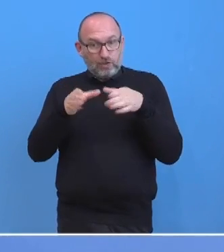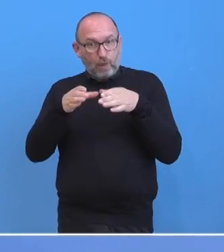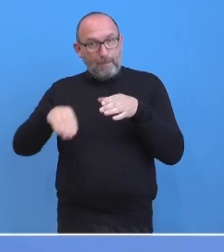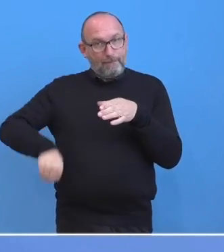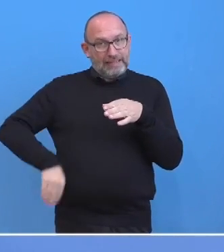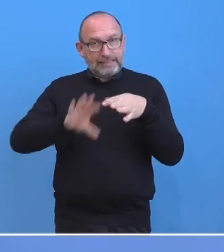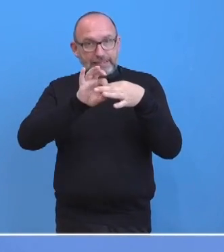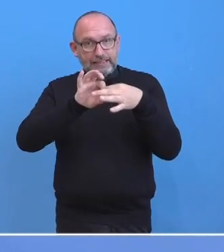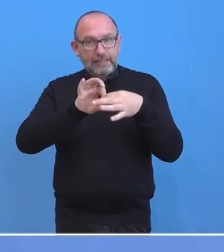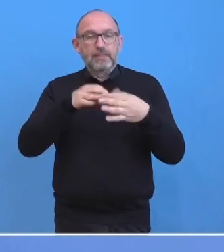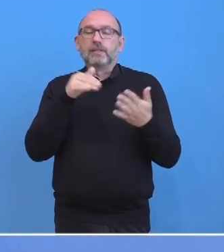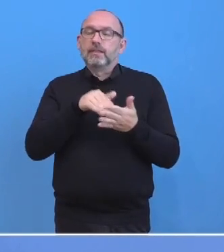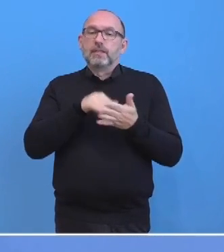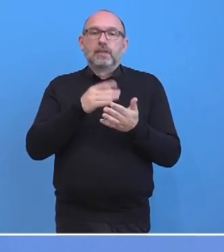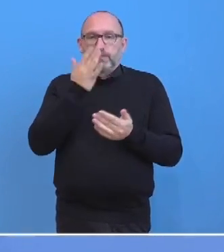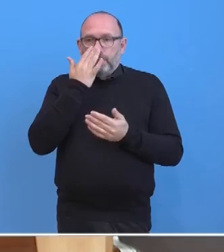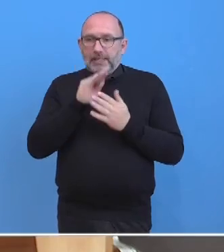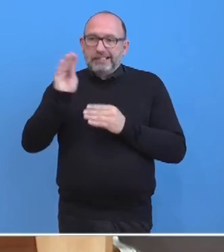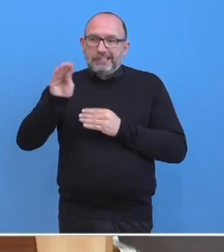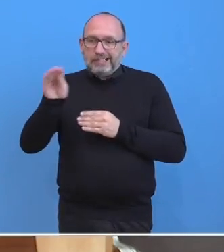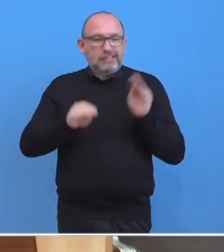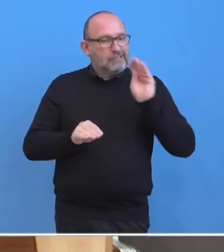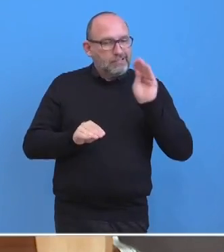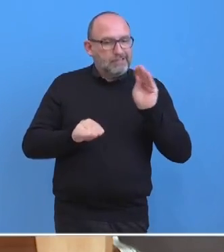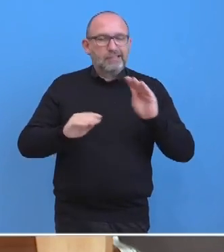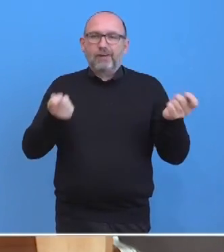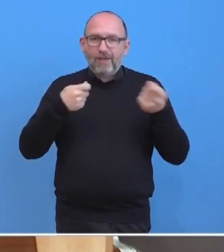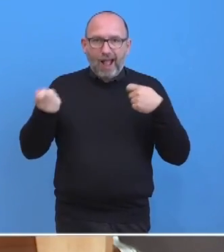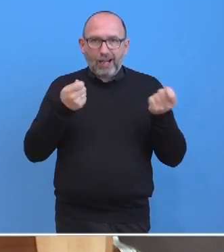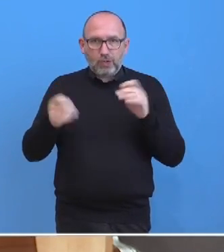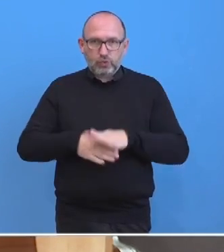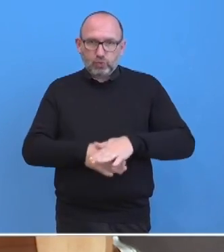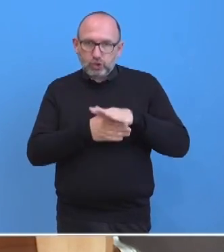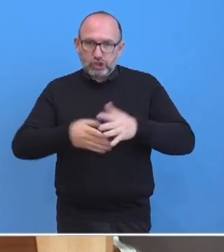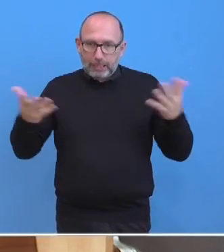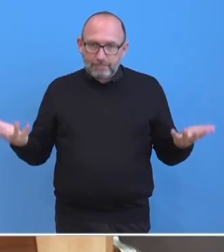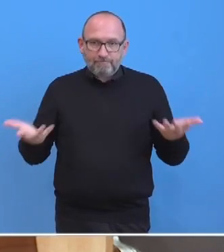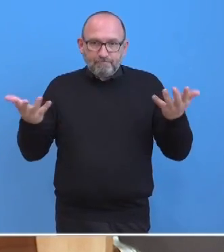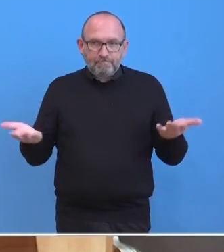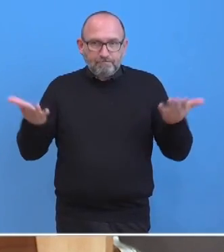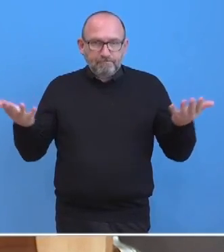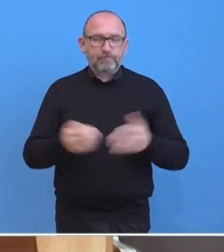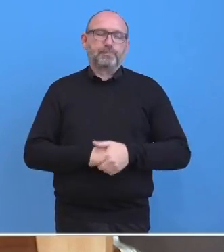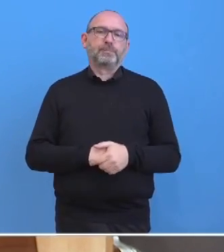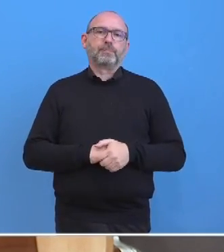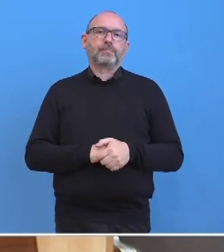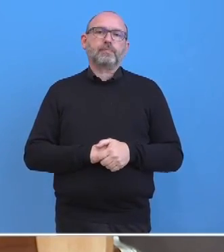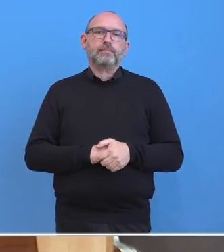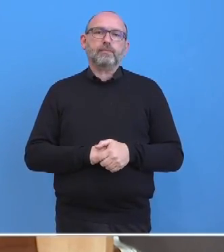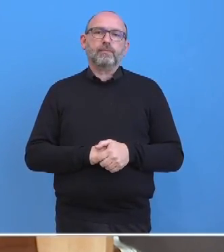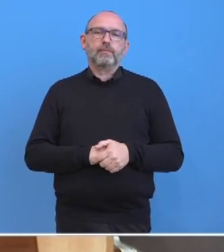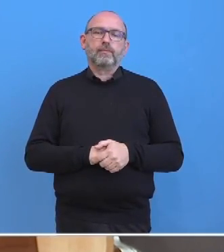sind dran, versuchen, dort substanzielle Verhandlungen auf den Weg zu bringen. Wir sehen